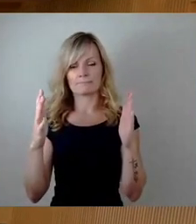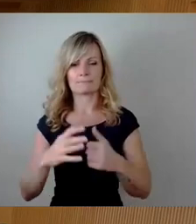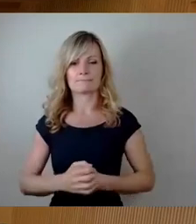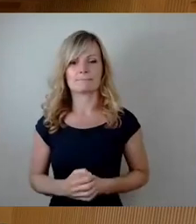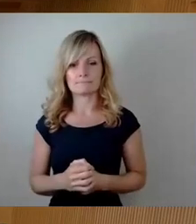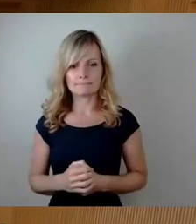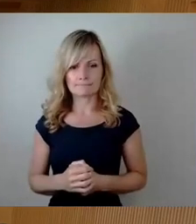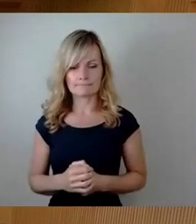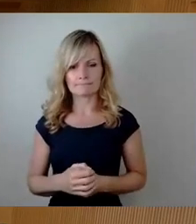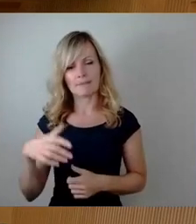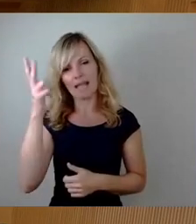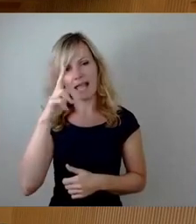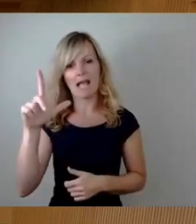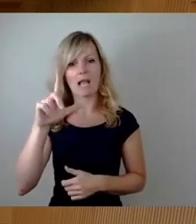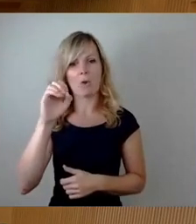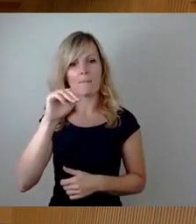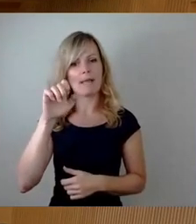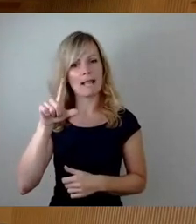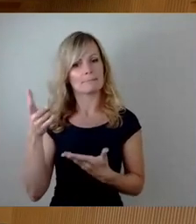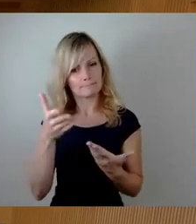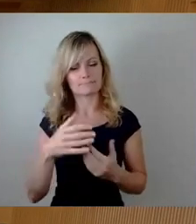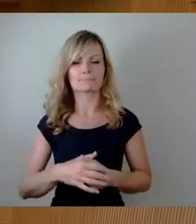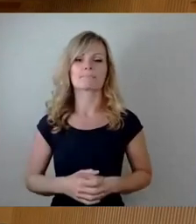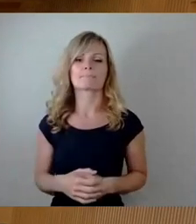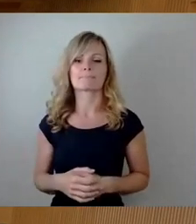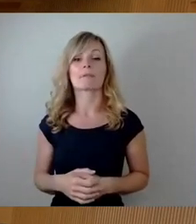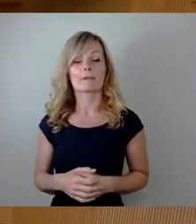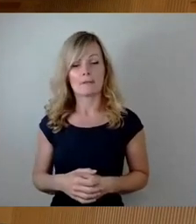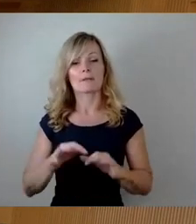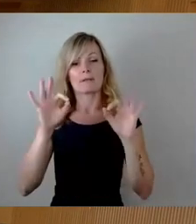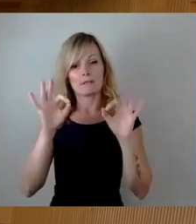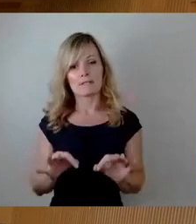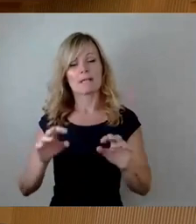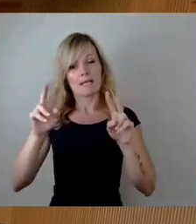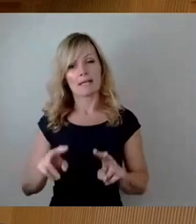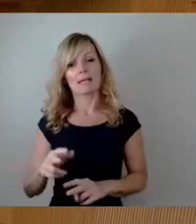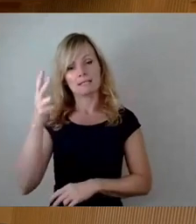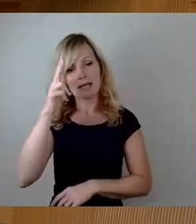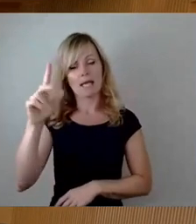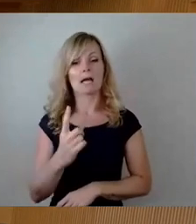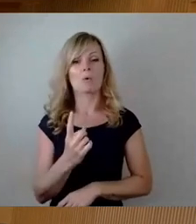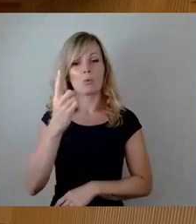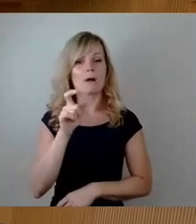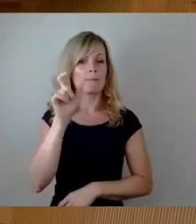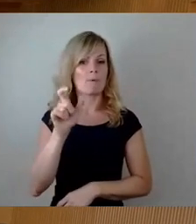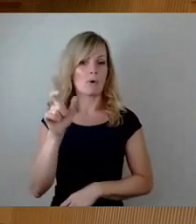Herr Lommel als nächster. Sehr geehrter Herr Oberbürgermeister, so ein paar